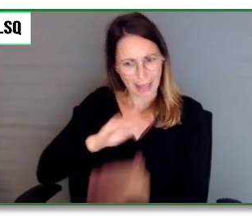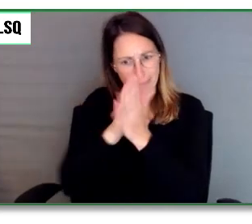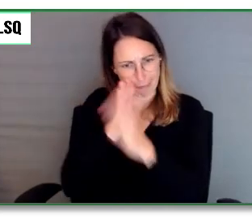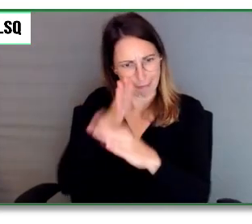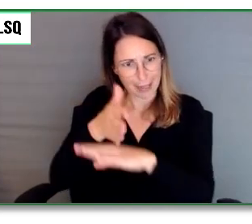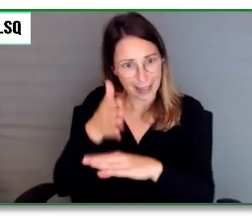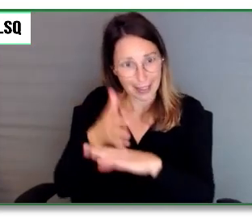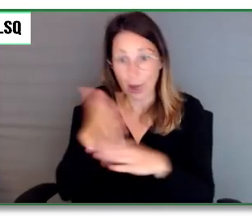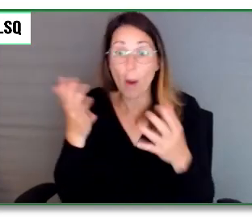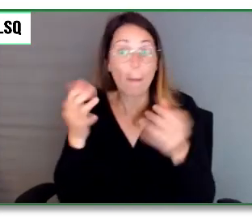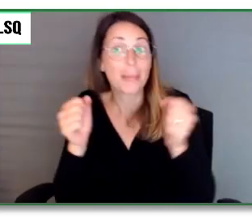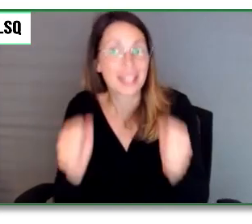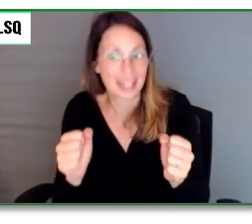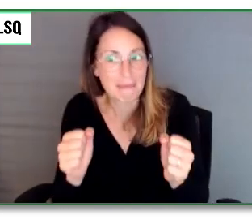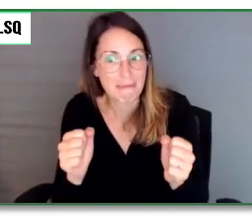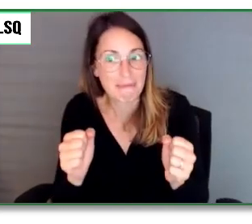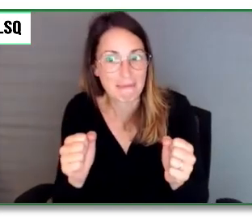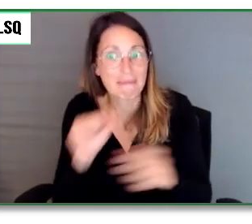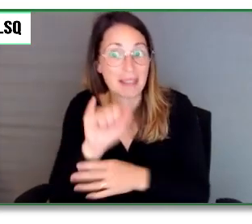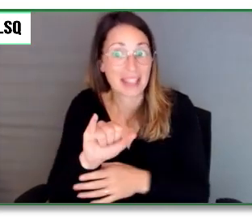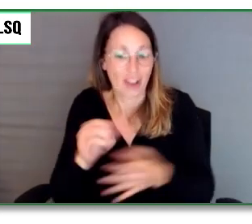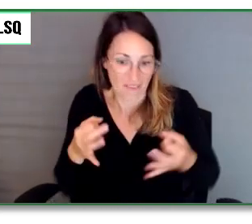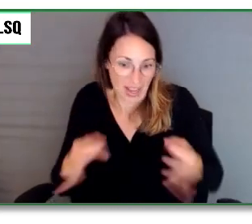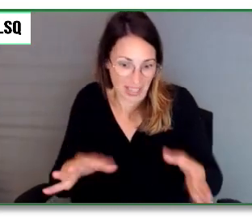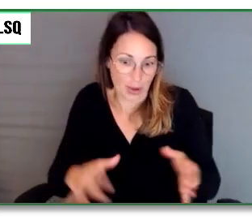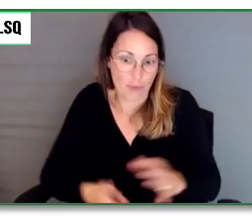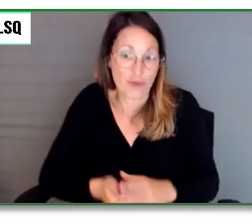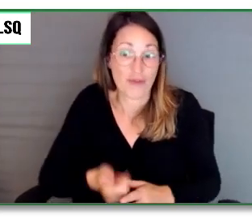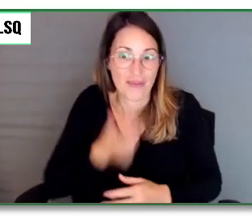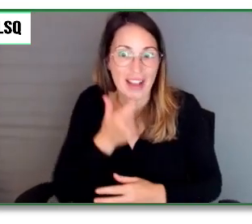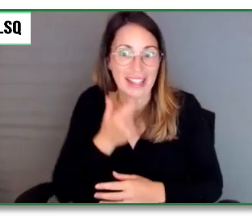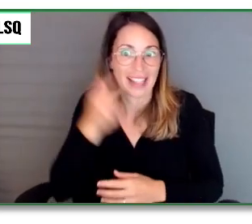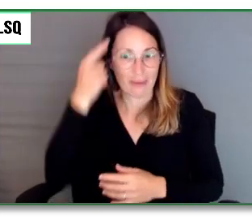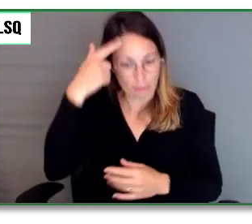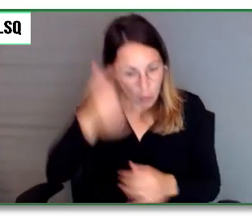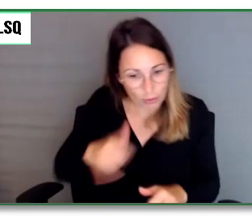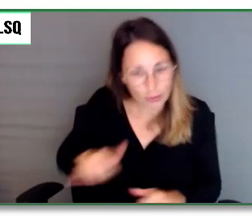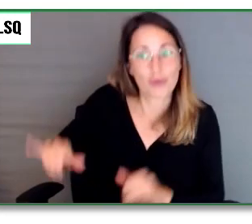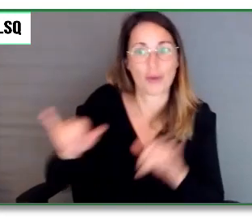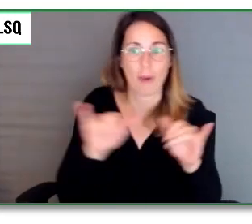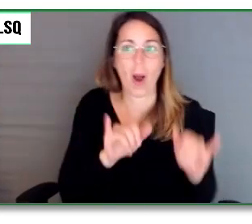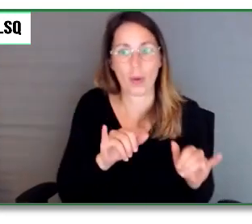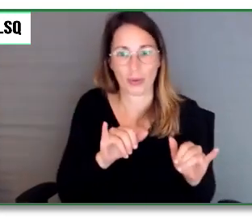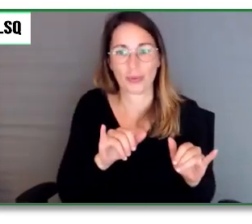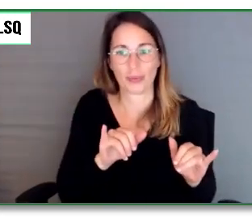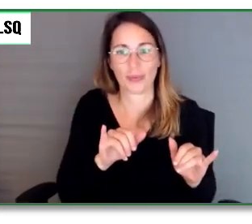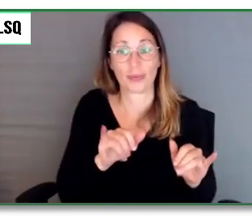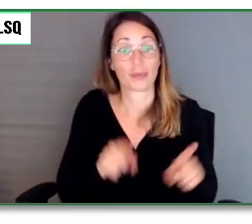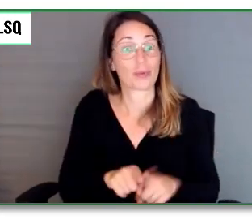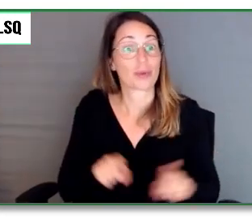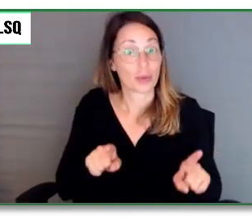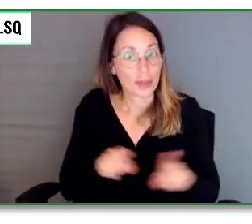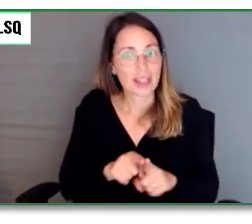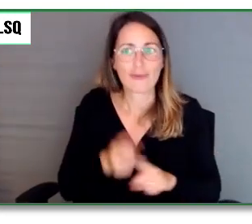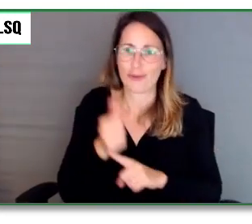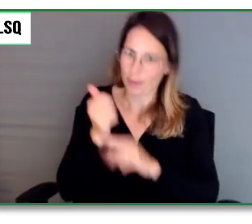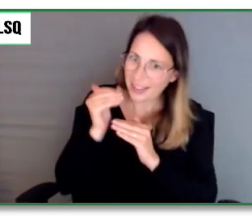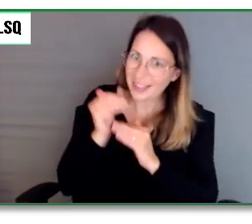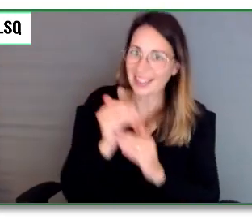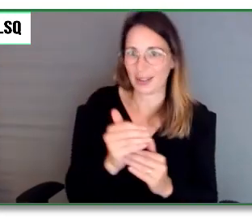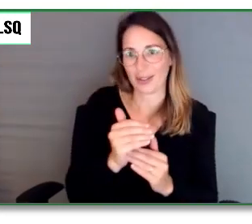plus facile de procéder pour tous et également c'est la façon la plus sécuritaire de procéder pour que tout le monde puisse y aller.